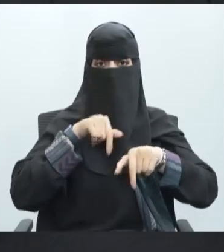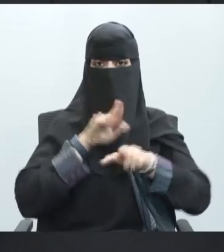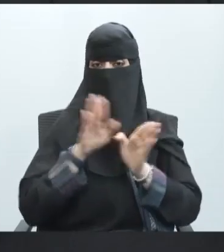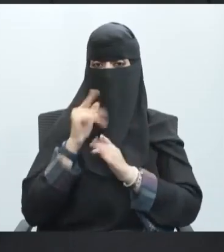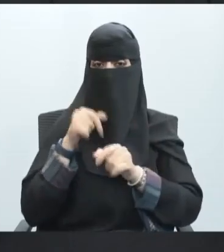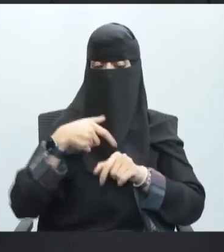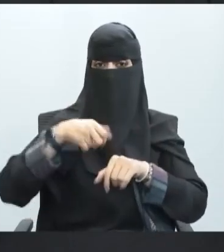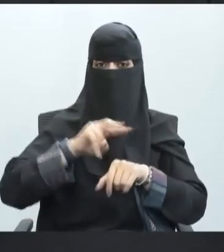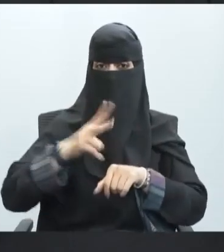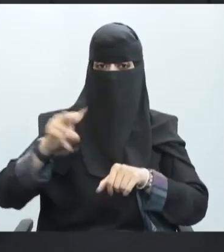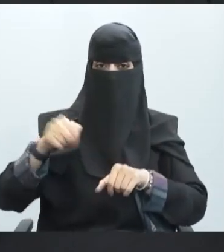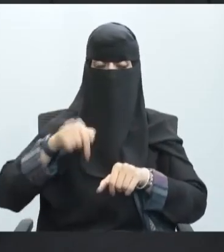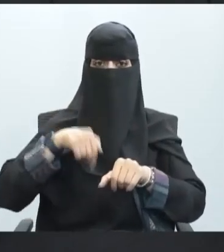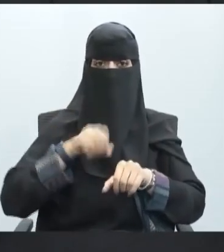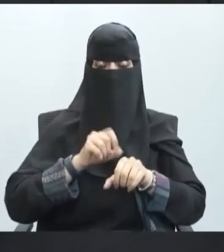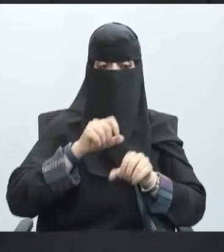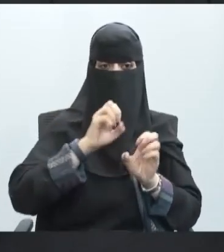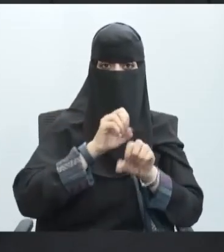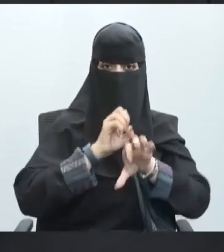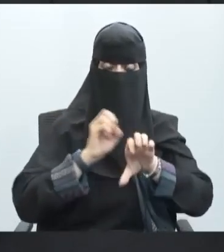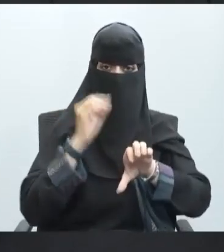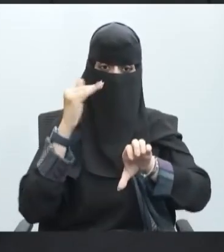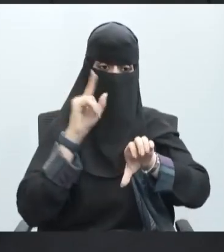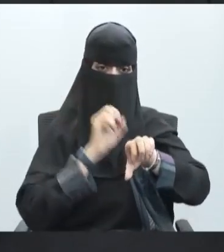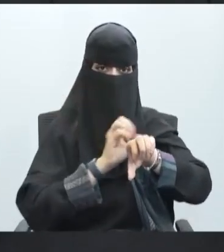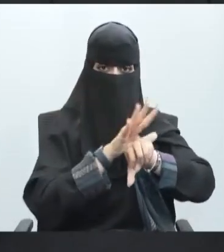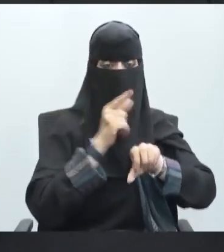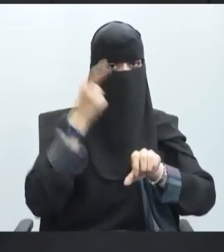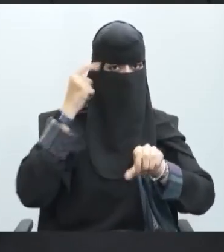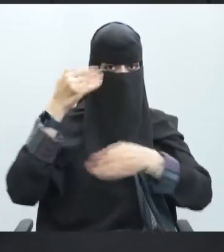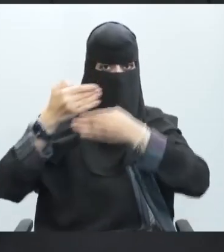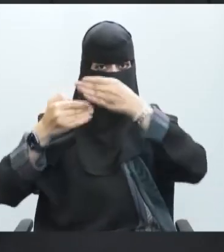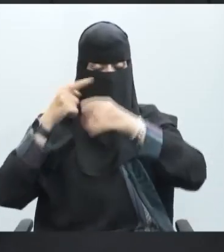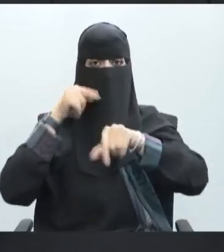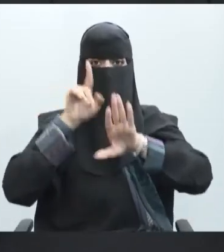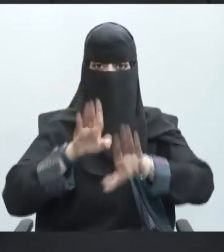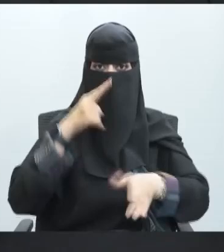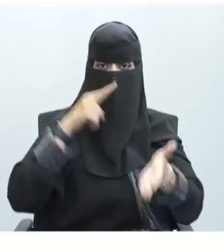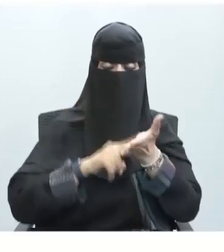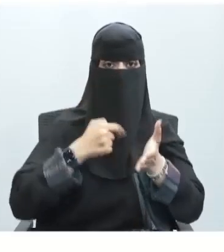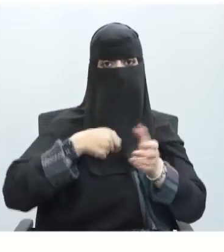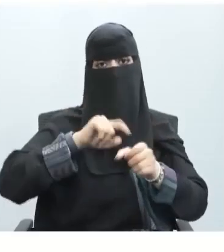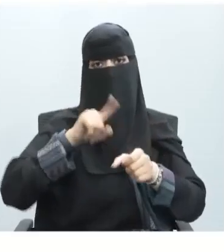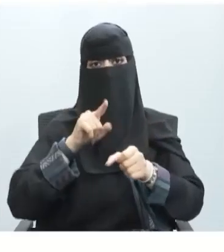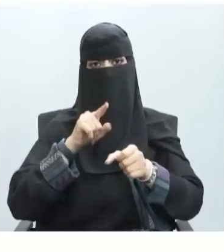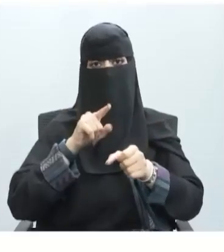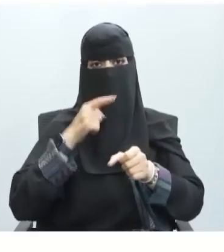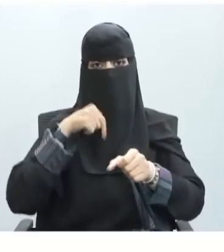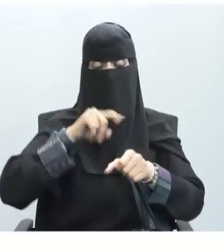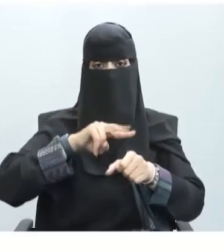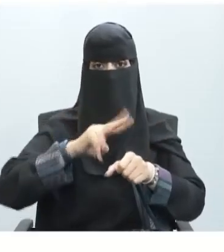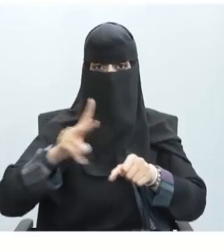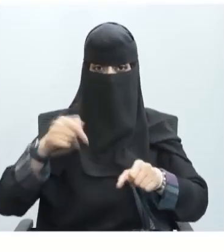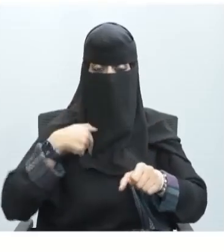هي أنواع الخلايا العصبية بعد أن عرفنا تركيب الخلايا العصبية لابد أن نعرف وظائع أنواع